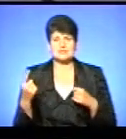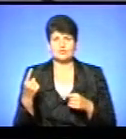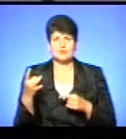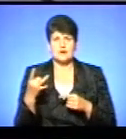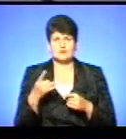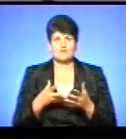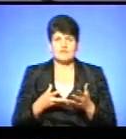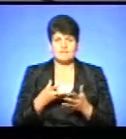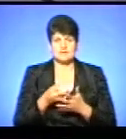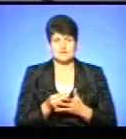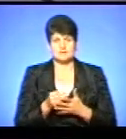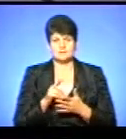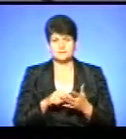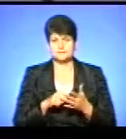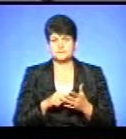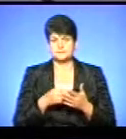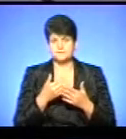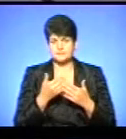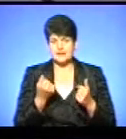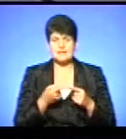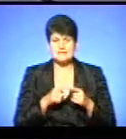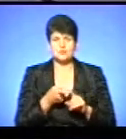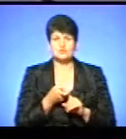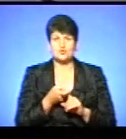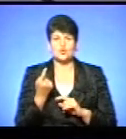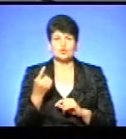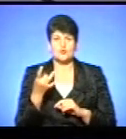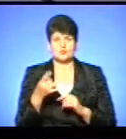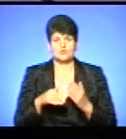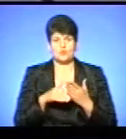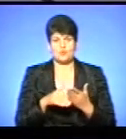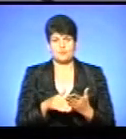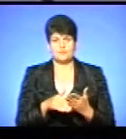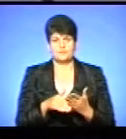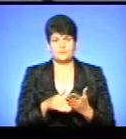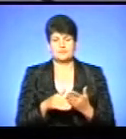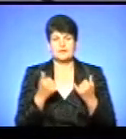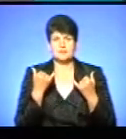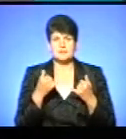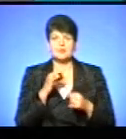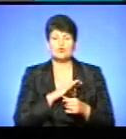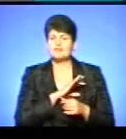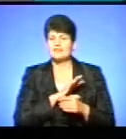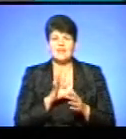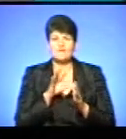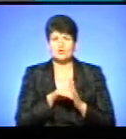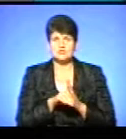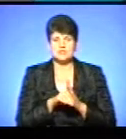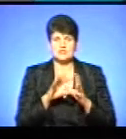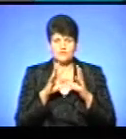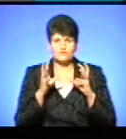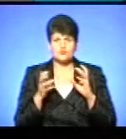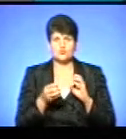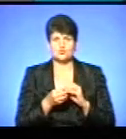виплати, які не оподатковуються. Це стосується щодо одноразових допомог. І тепер доходи, які не включаються до сукупного